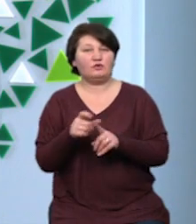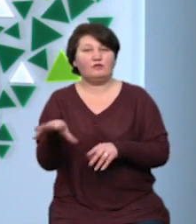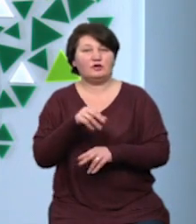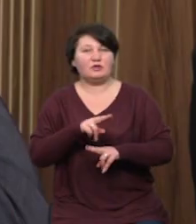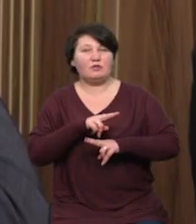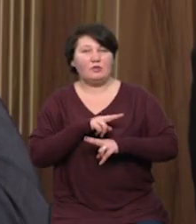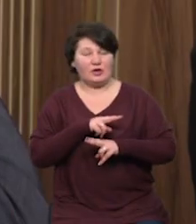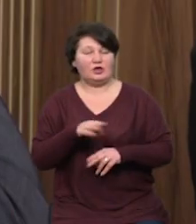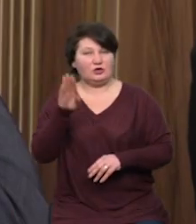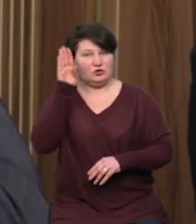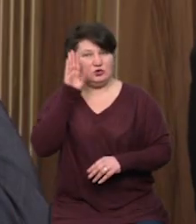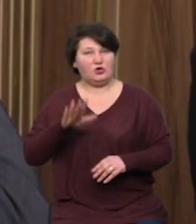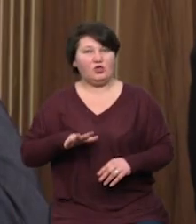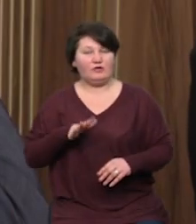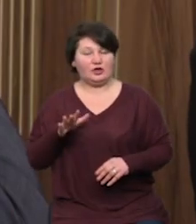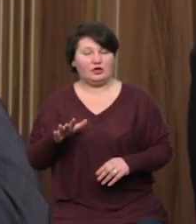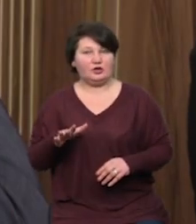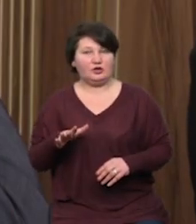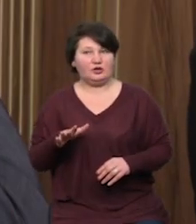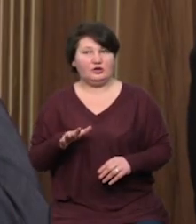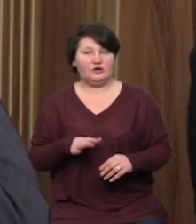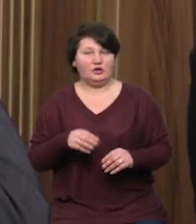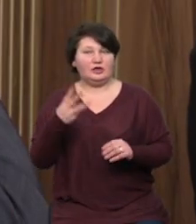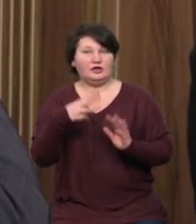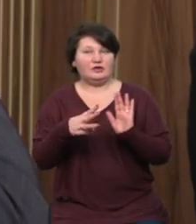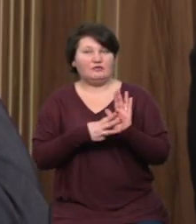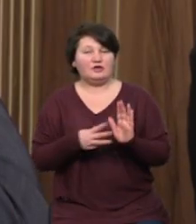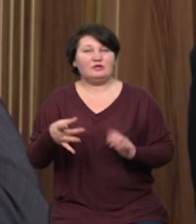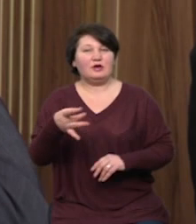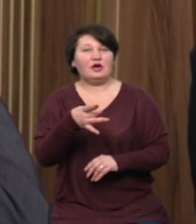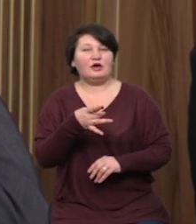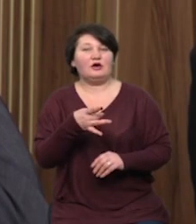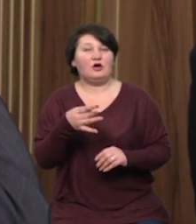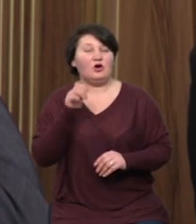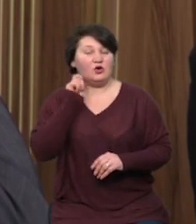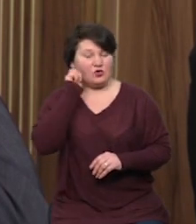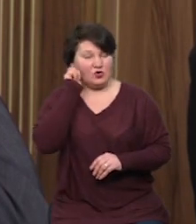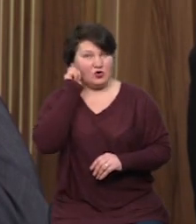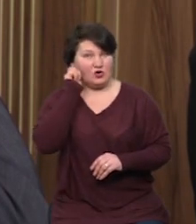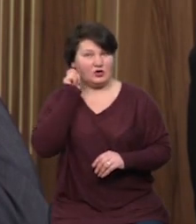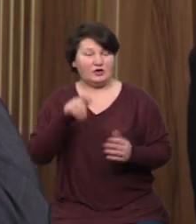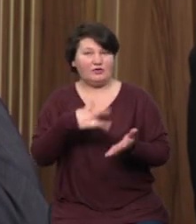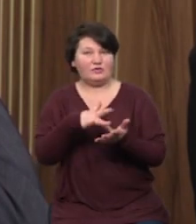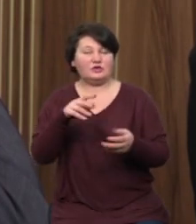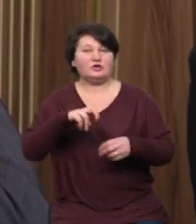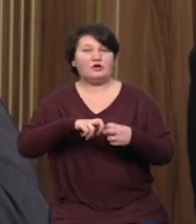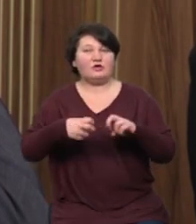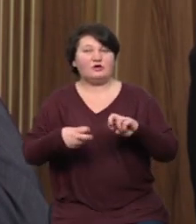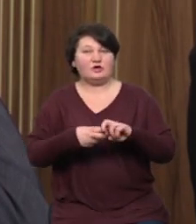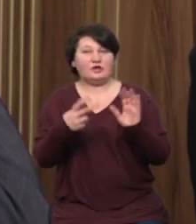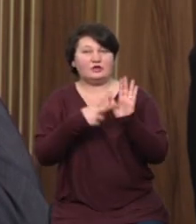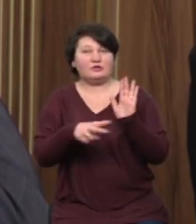чоловіки. Рожняцький район, 38 років, пацієнт. Місто Івано-Франківськ, 78